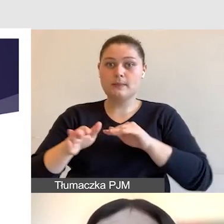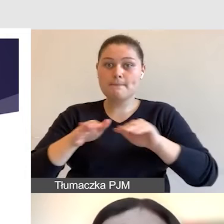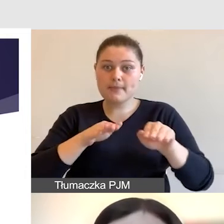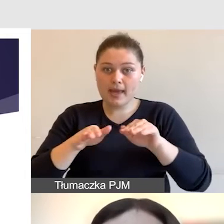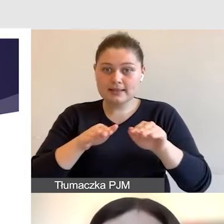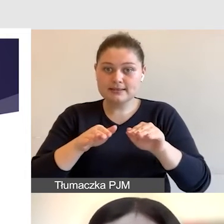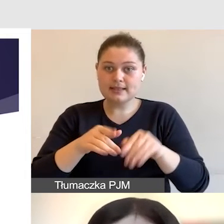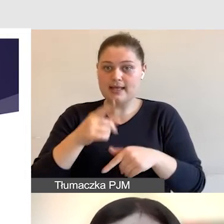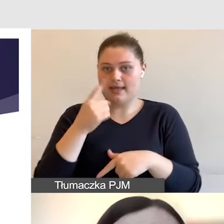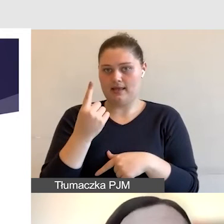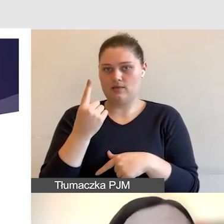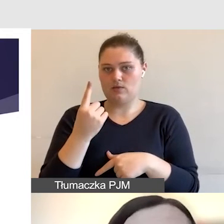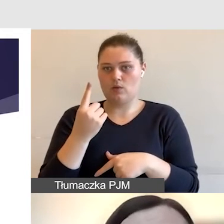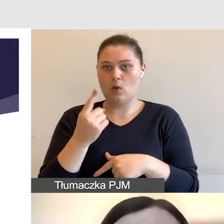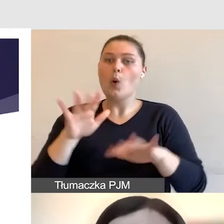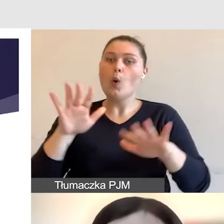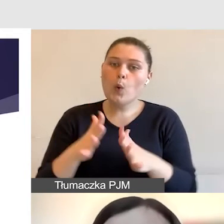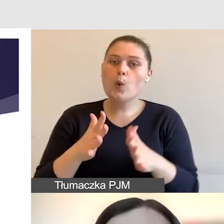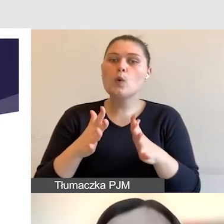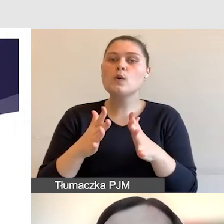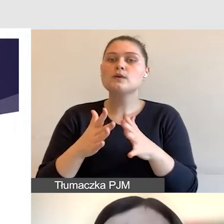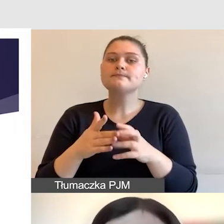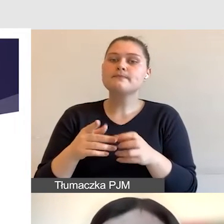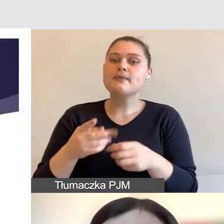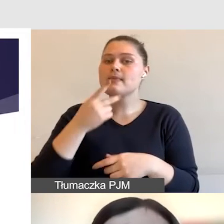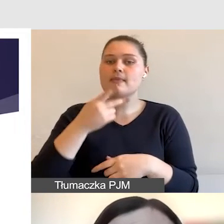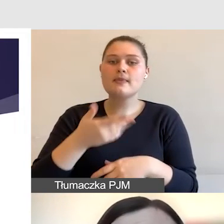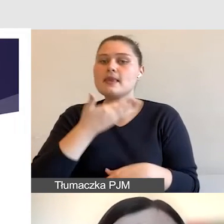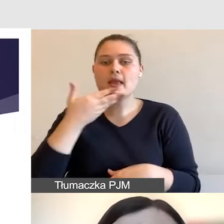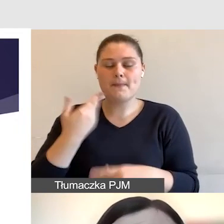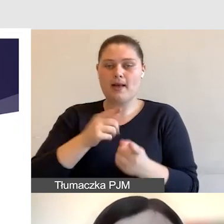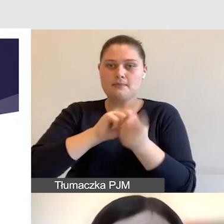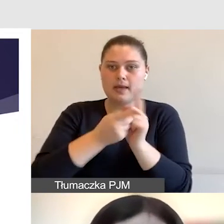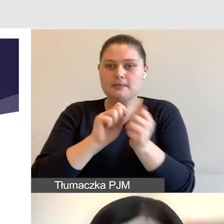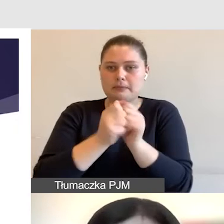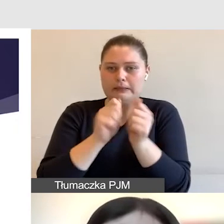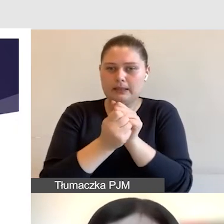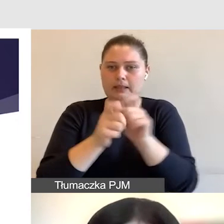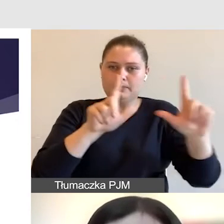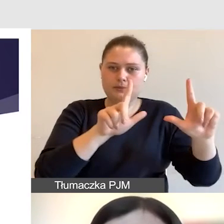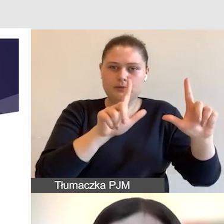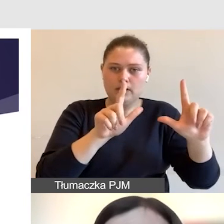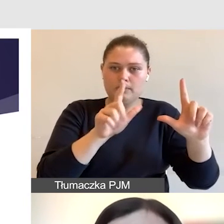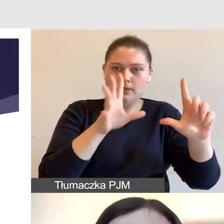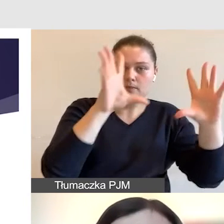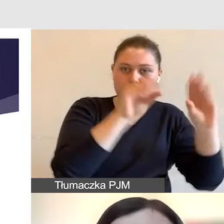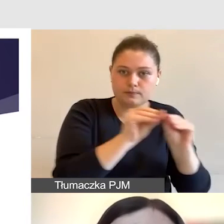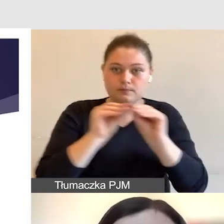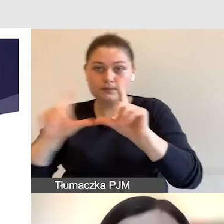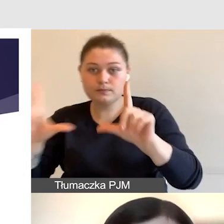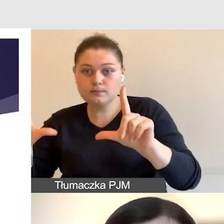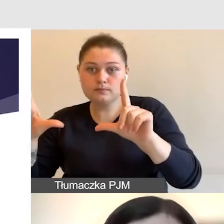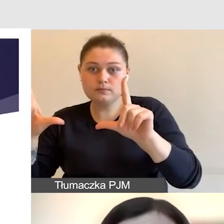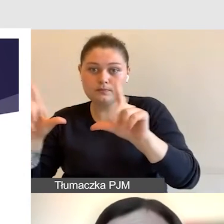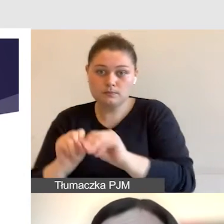nie musimy dodatkowo montować. Dbamy o jednolite tło, dobre oświetlenie tłumacza. Zawsze podpisujemy tłumacza języka